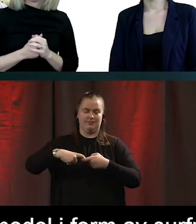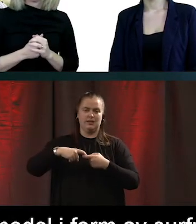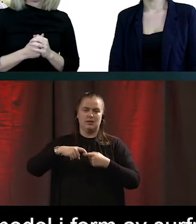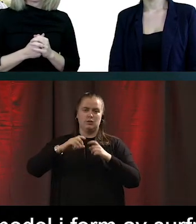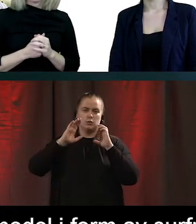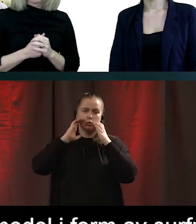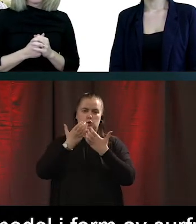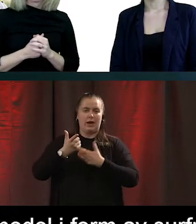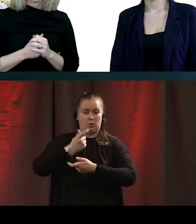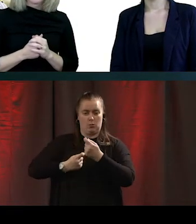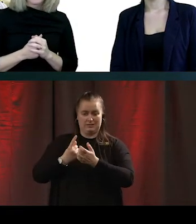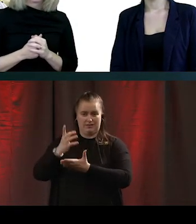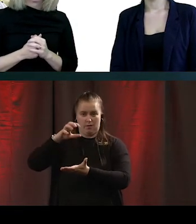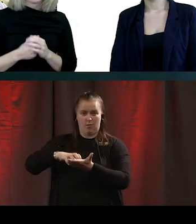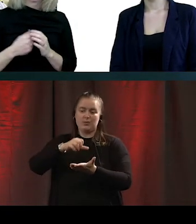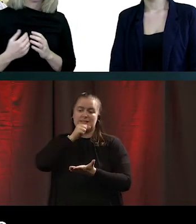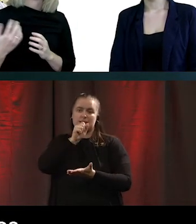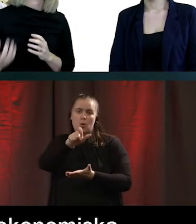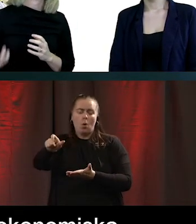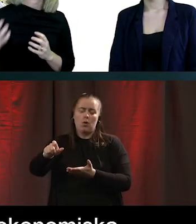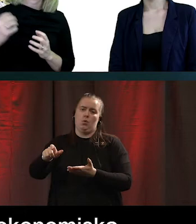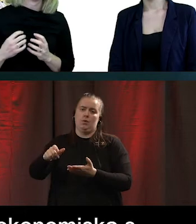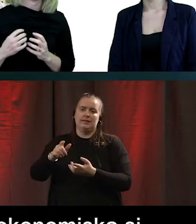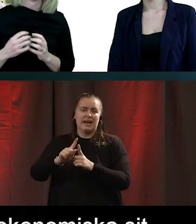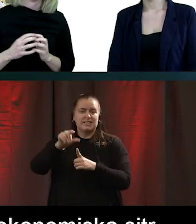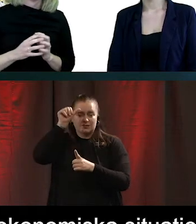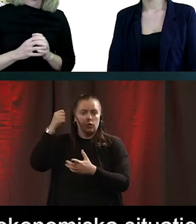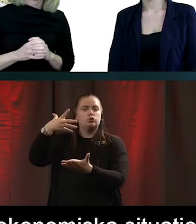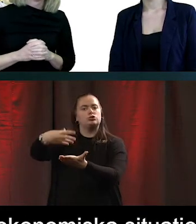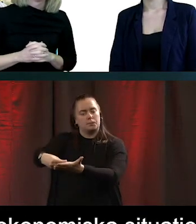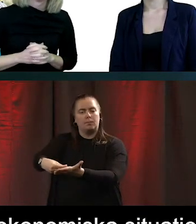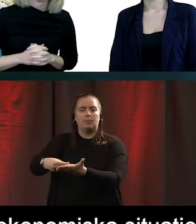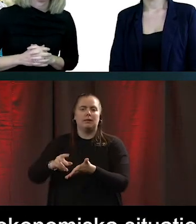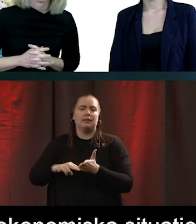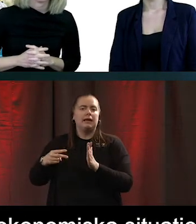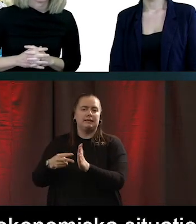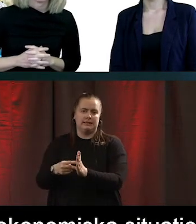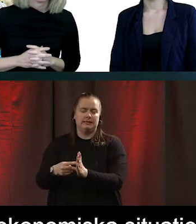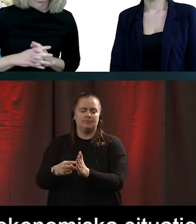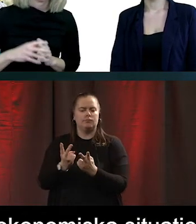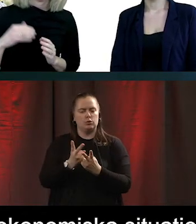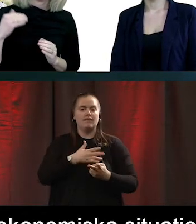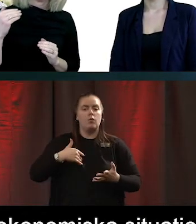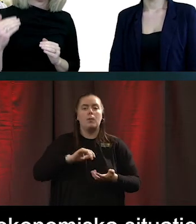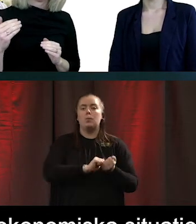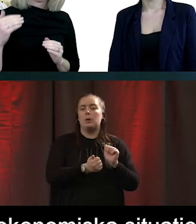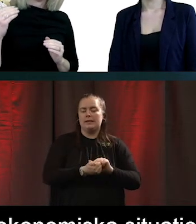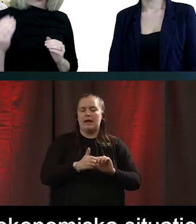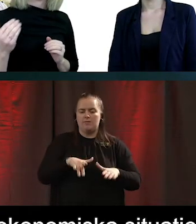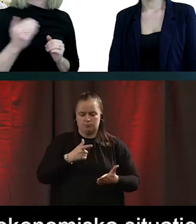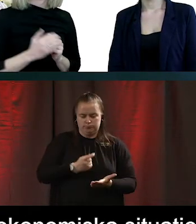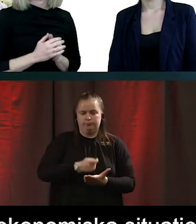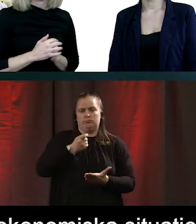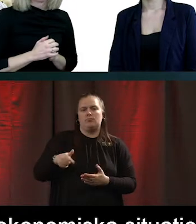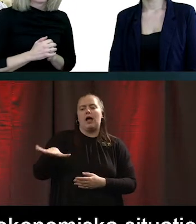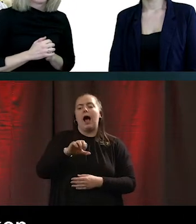del seniorer har att det kan vara svårt att just införskaffa tekniken. Så våra politiker har tagit ett beslut att alla seniorer över